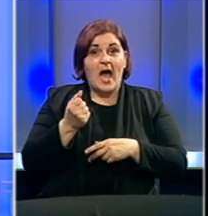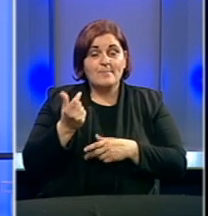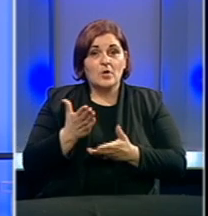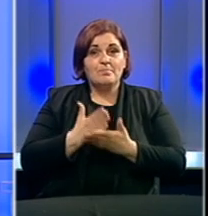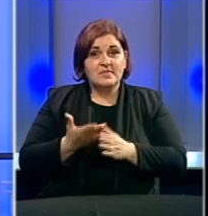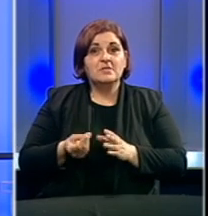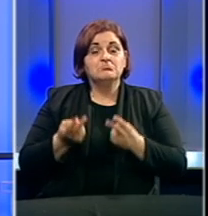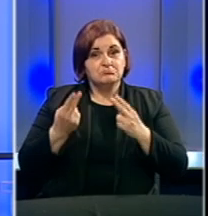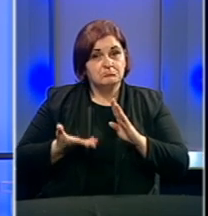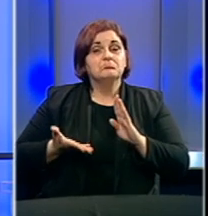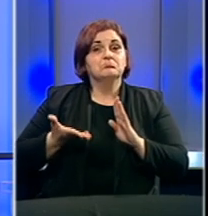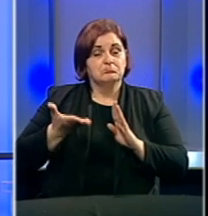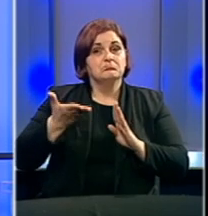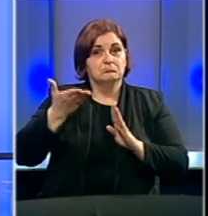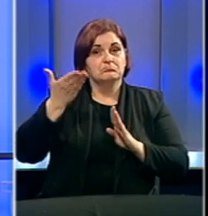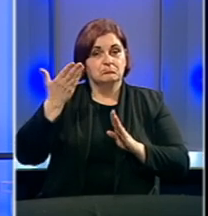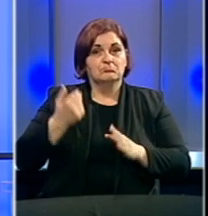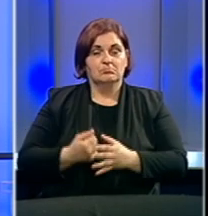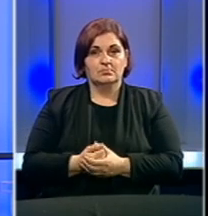će taj broj biti značajno povećan.